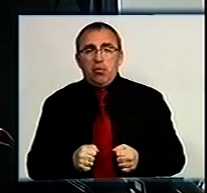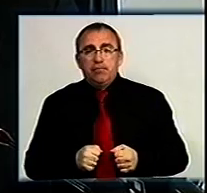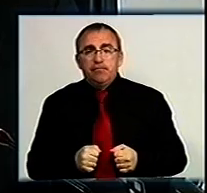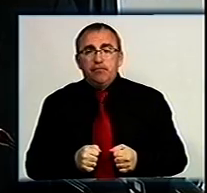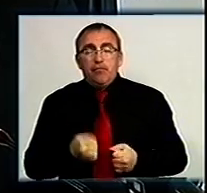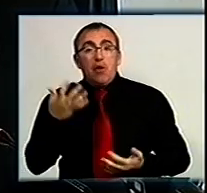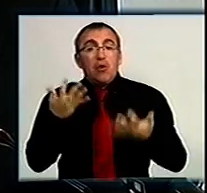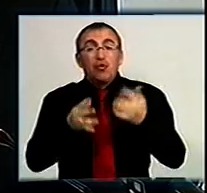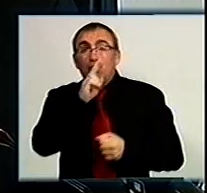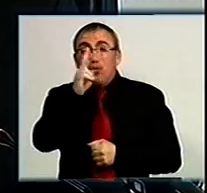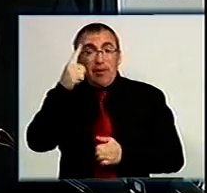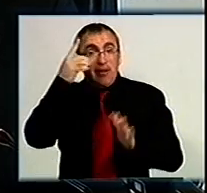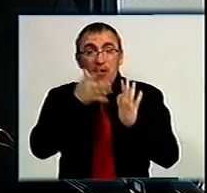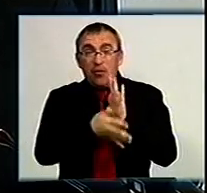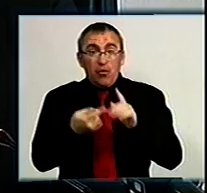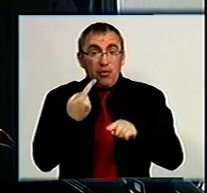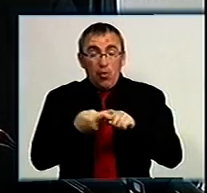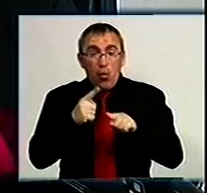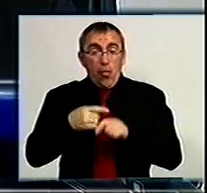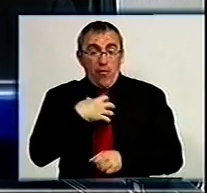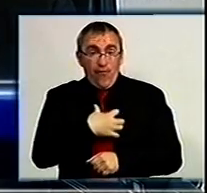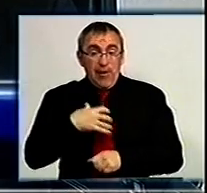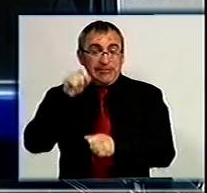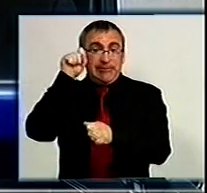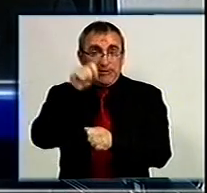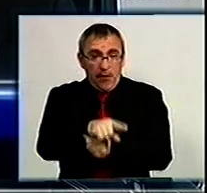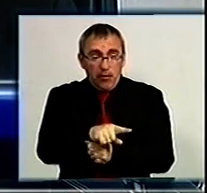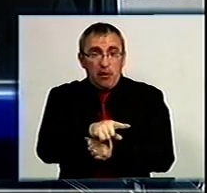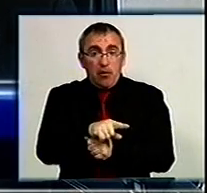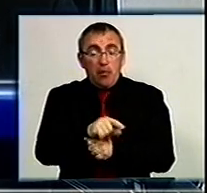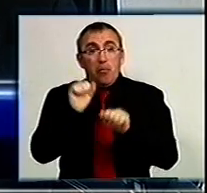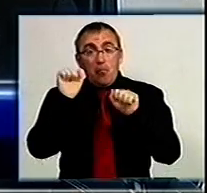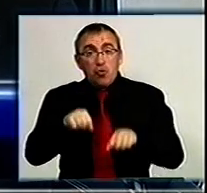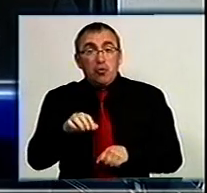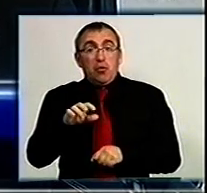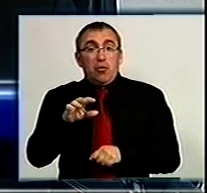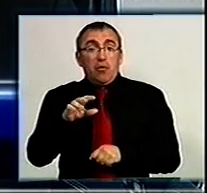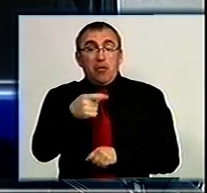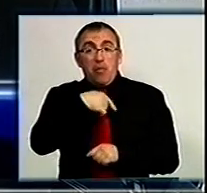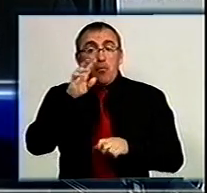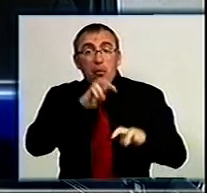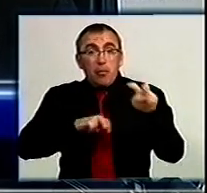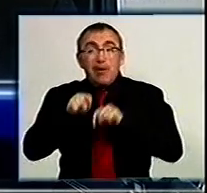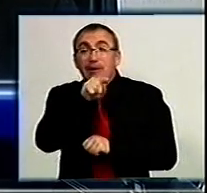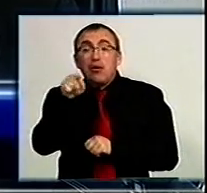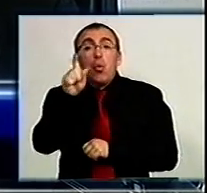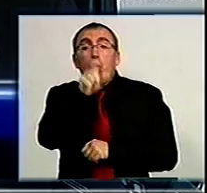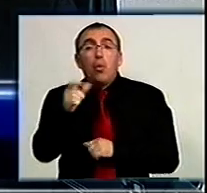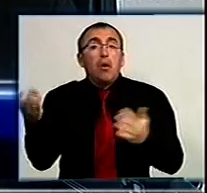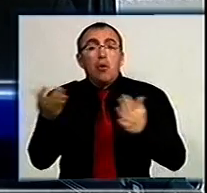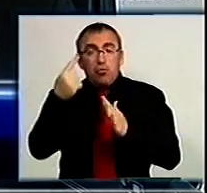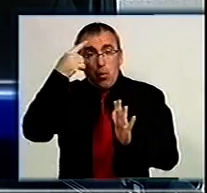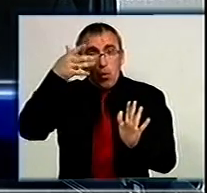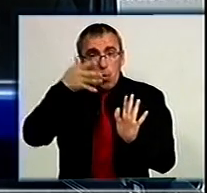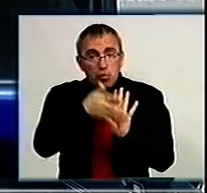Якщо хтось не зрозумів важливість цього завдання, то, можливо, ми будемо підшукувати тих людей, які